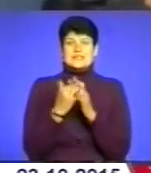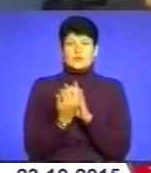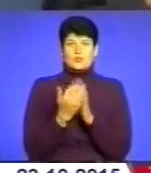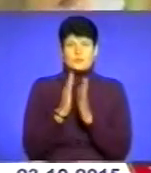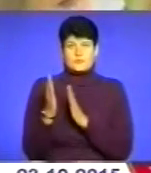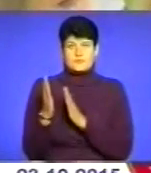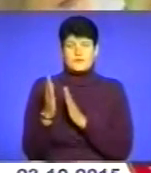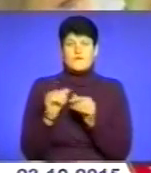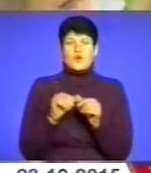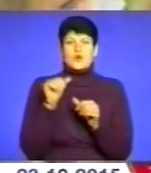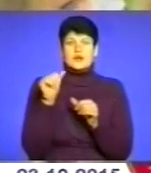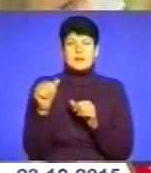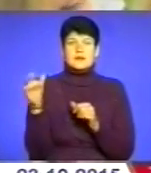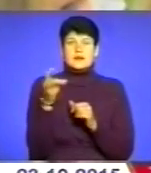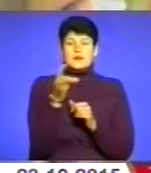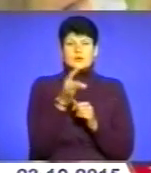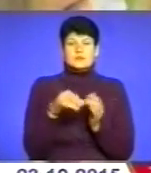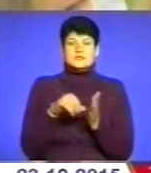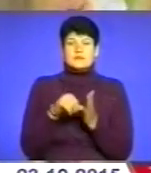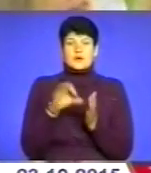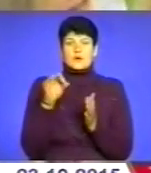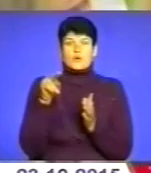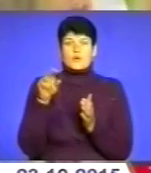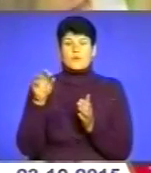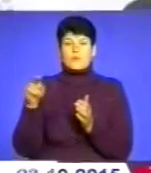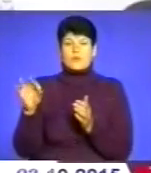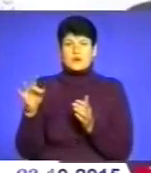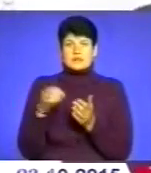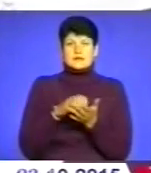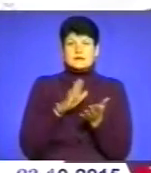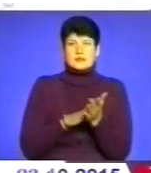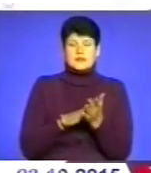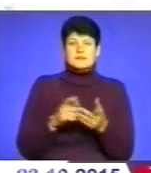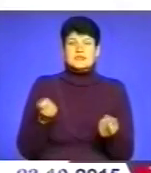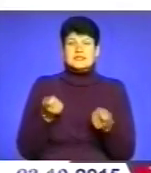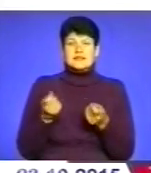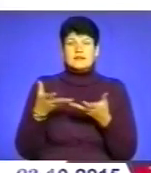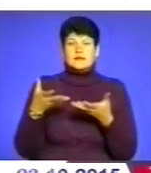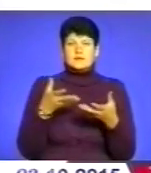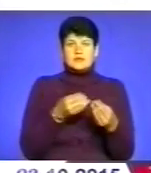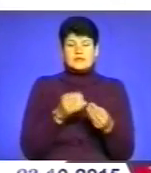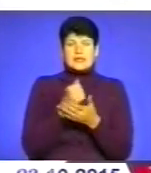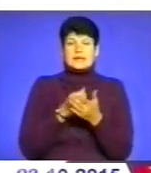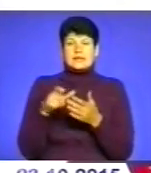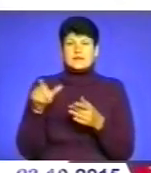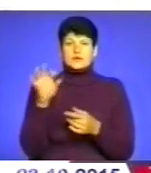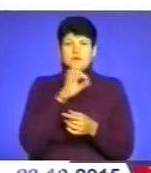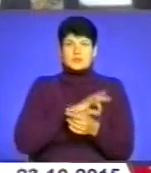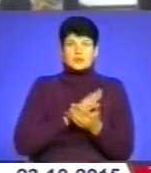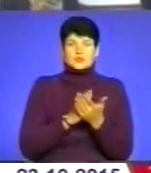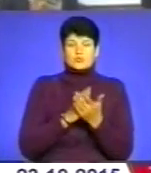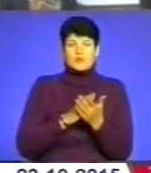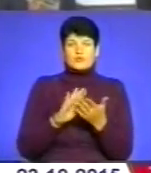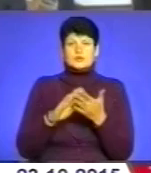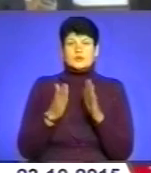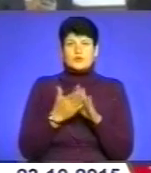В окремих районах представники опори зафіксували адміністративний тиск на кандидатів та використання службового становища